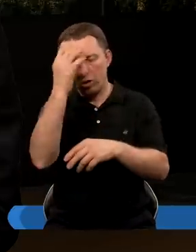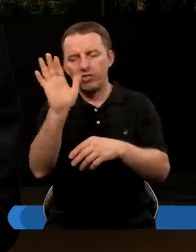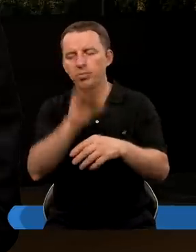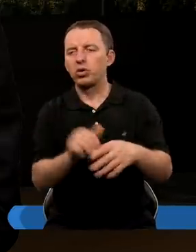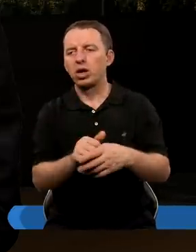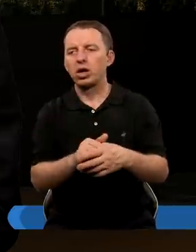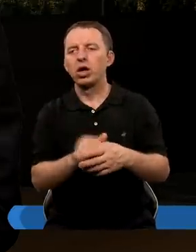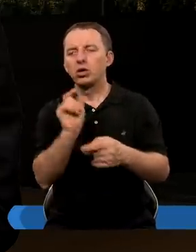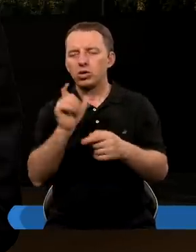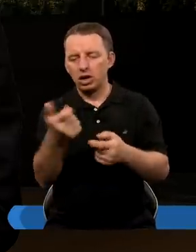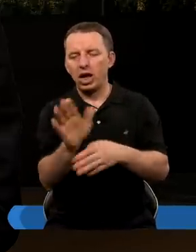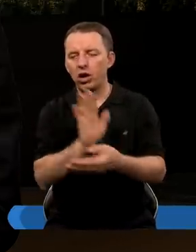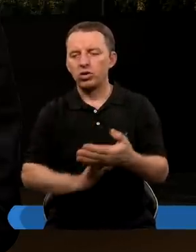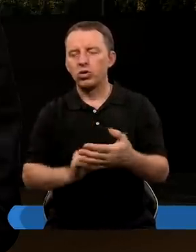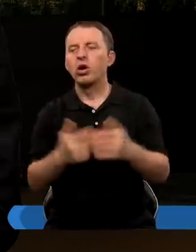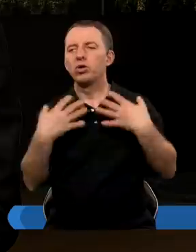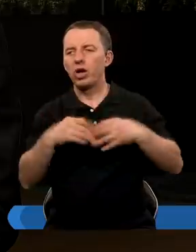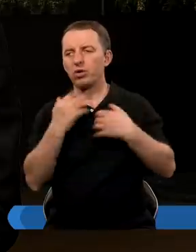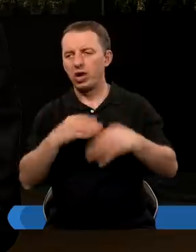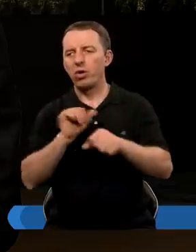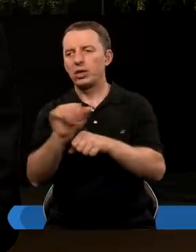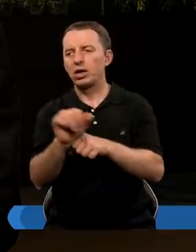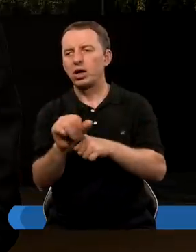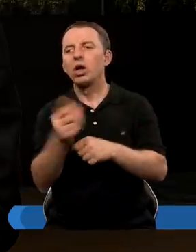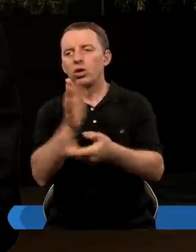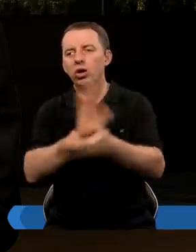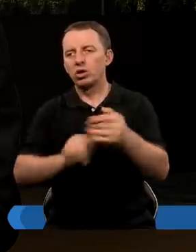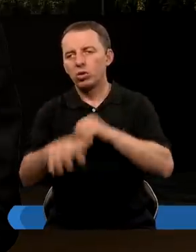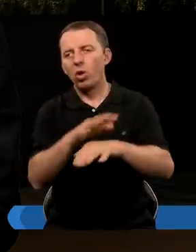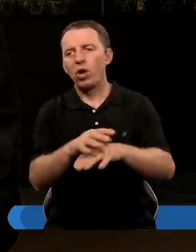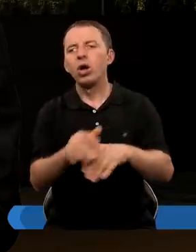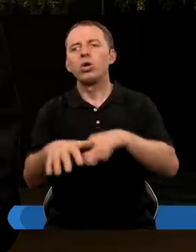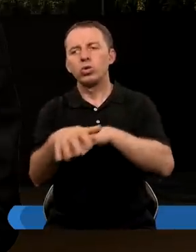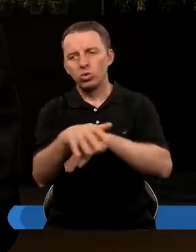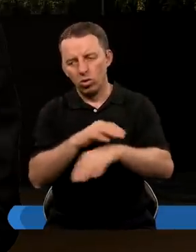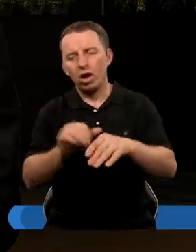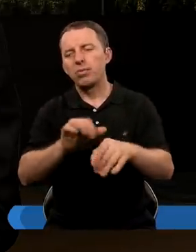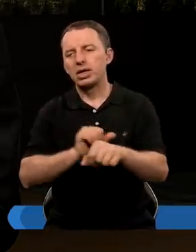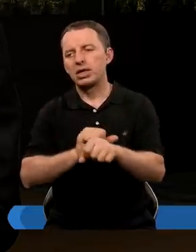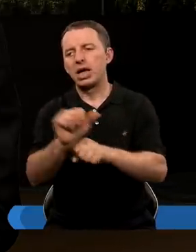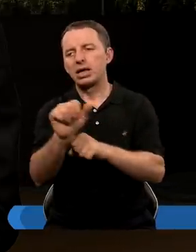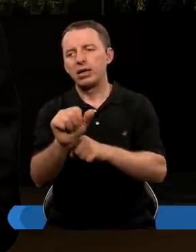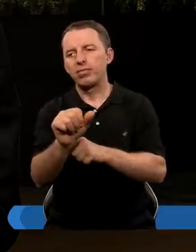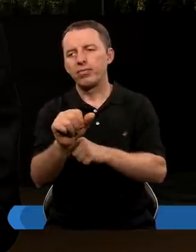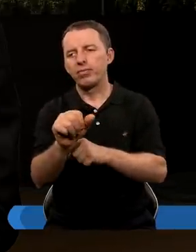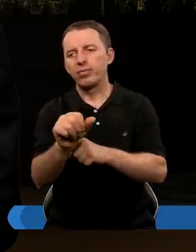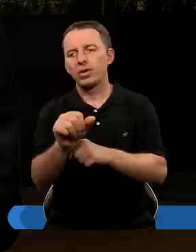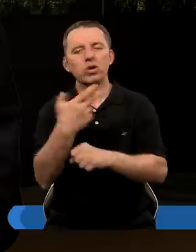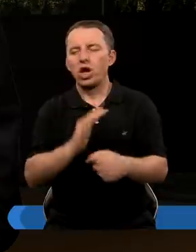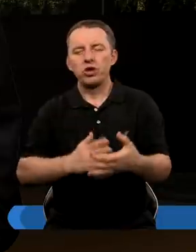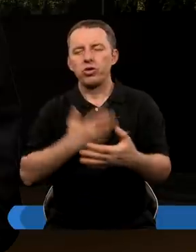Królestwa Bożego. Co się narodziło z ciała ciałem jest, a co się narodziło z ducha duchem jest.